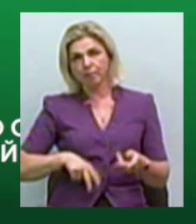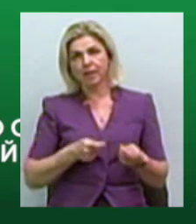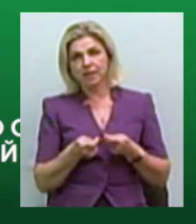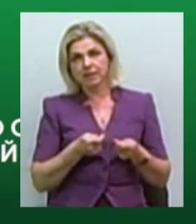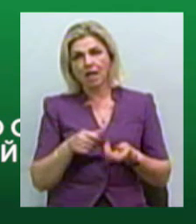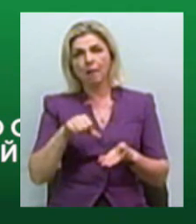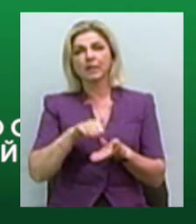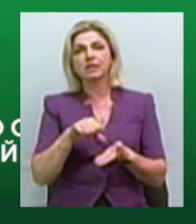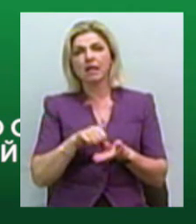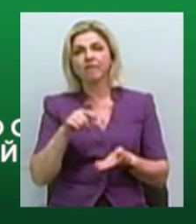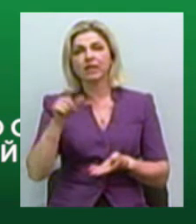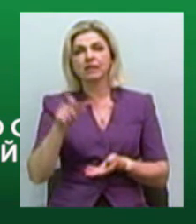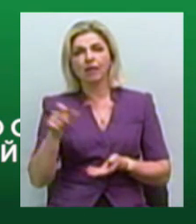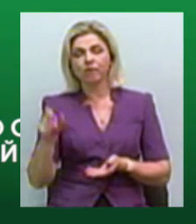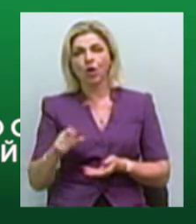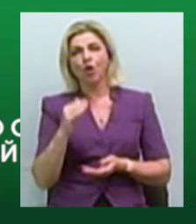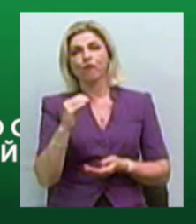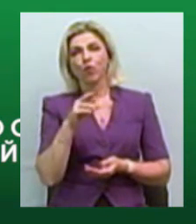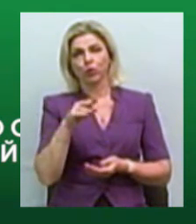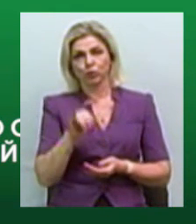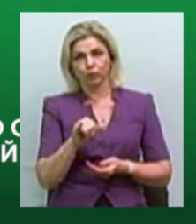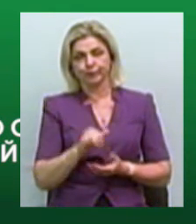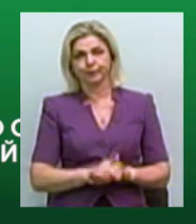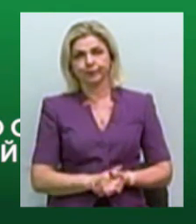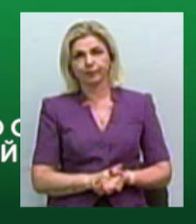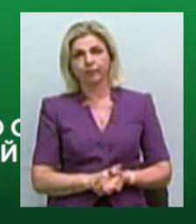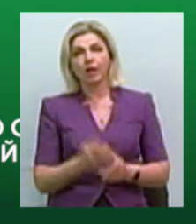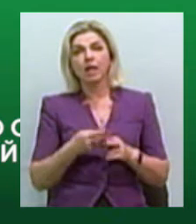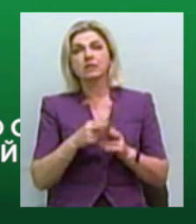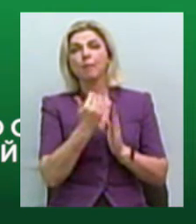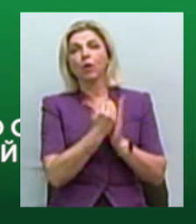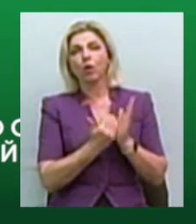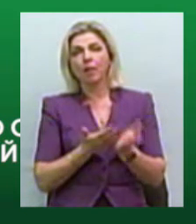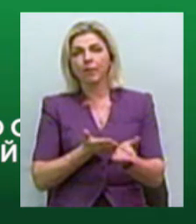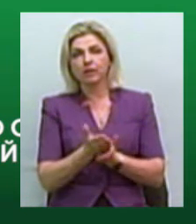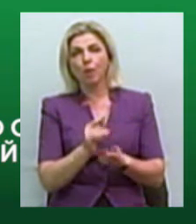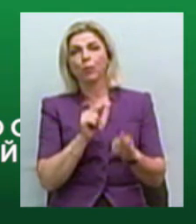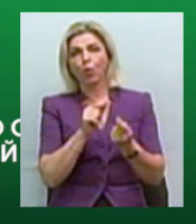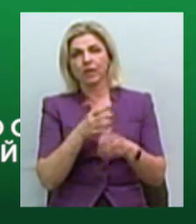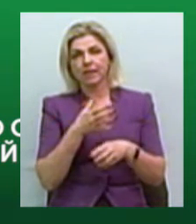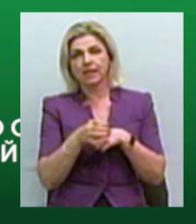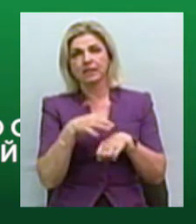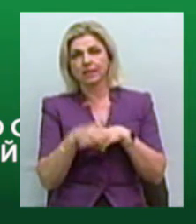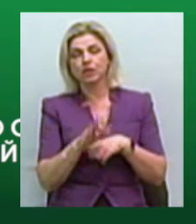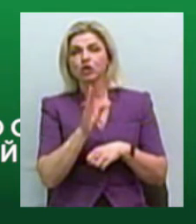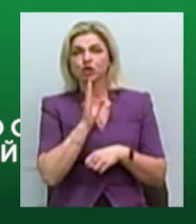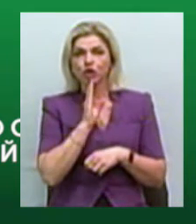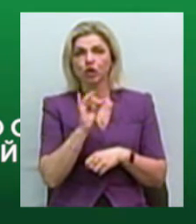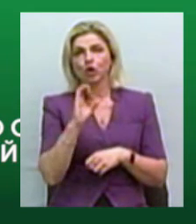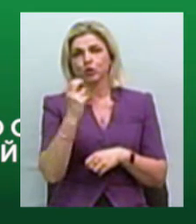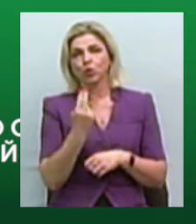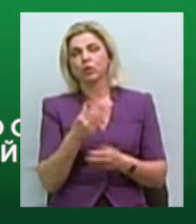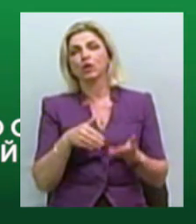і представництвом фонду ООН у галузі народонаселення. Цей проєкт спрямований на протидію насильства щодо жінок та надання соціально